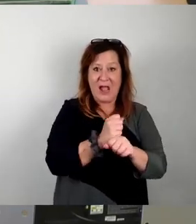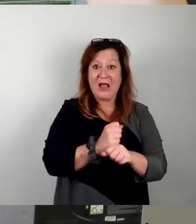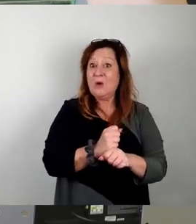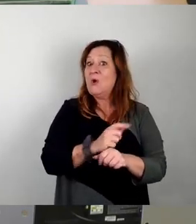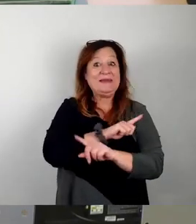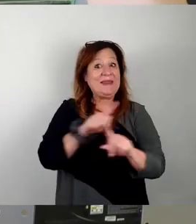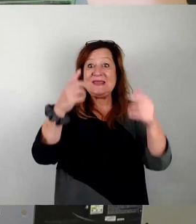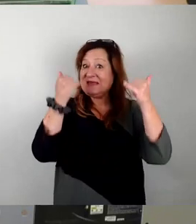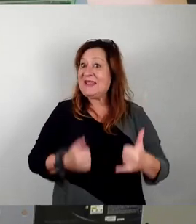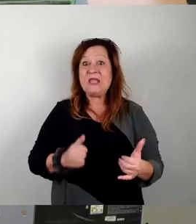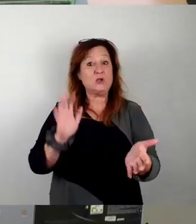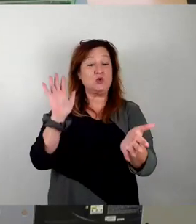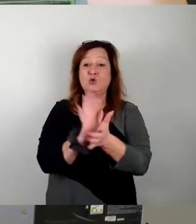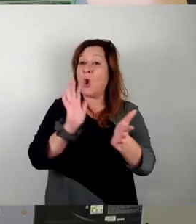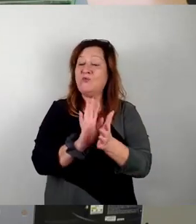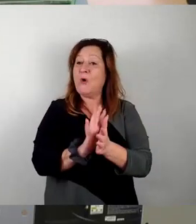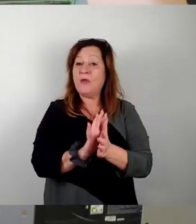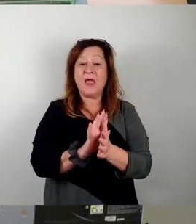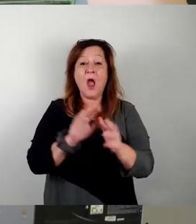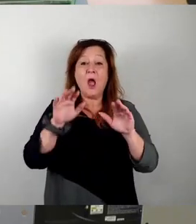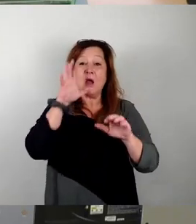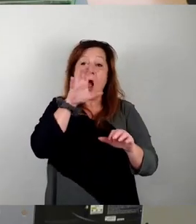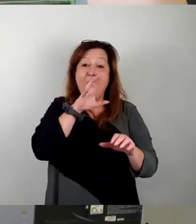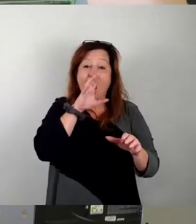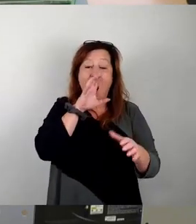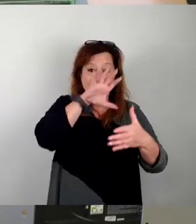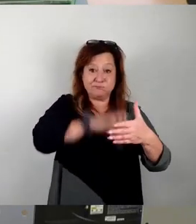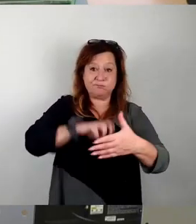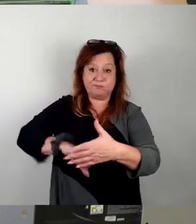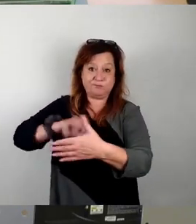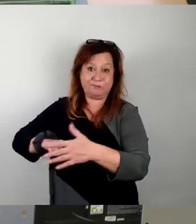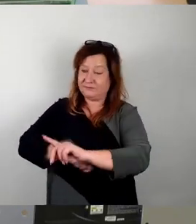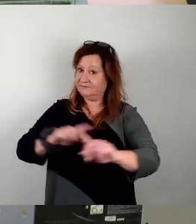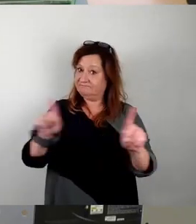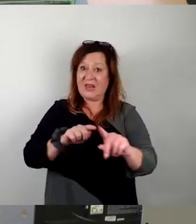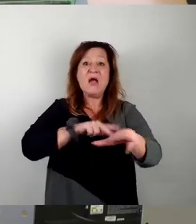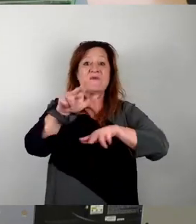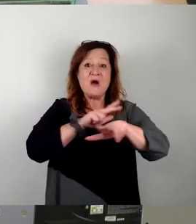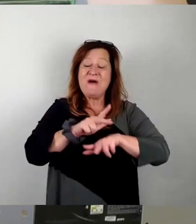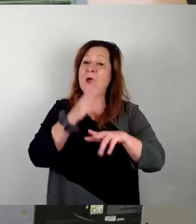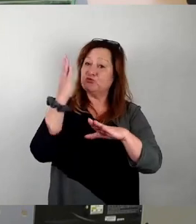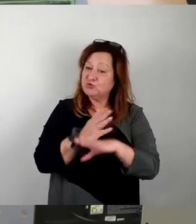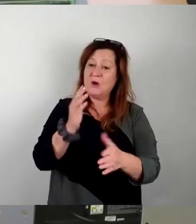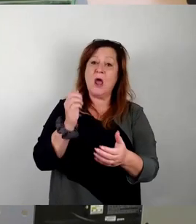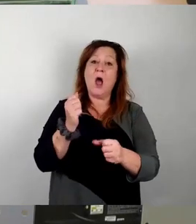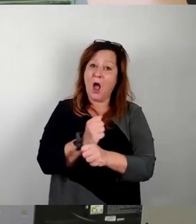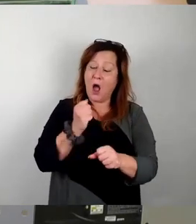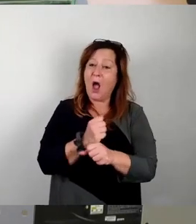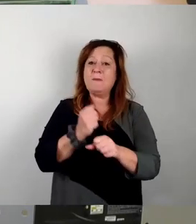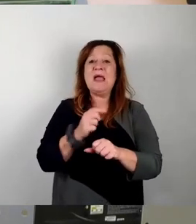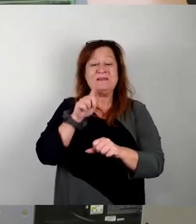und sagt, wir machen die alle platt. Sondern die Verwaltung hat sehr differenziert gearbeitet. Es gibt Leitlinien, die beschreiben, wann